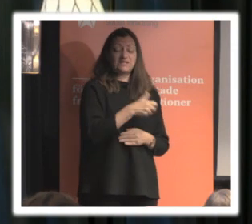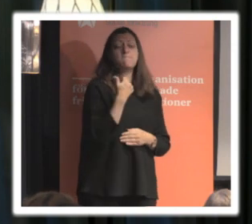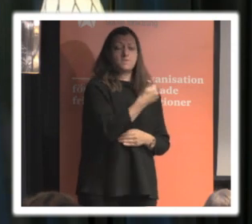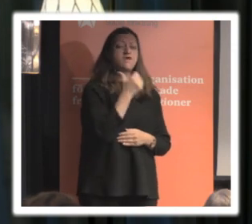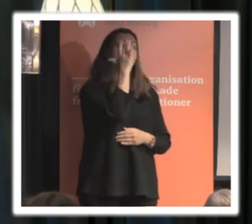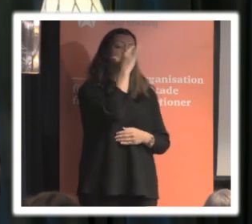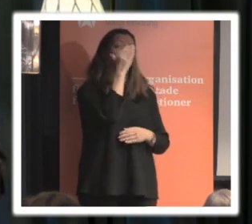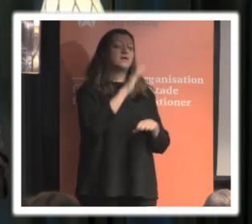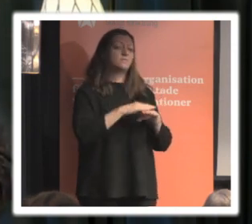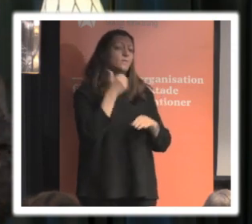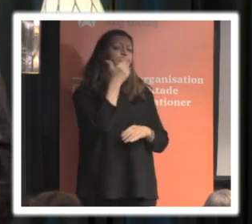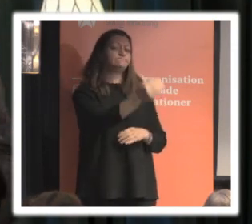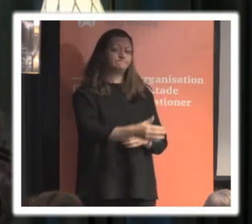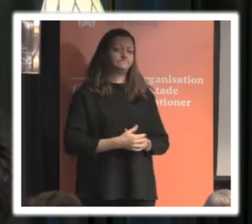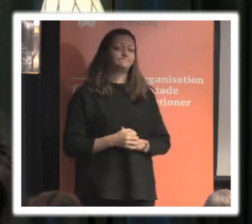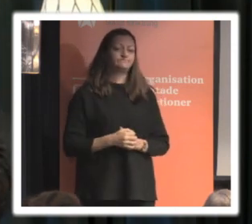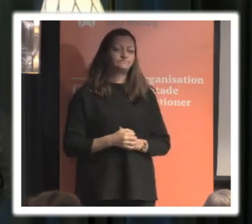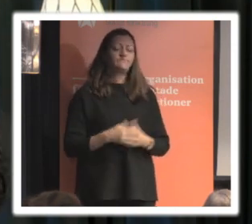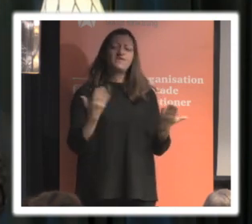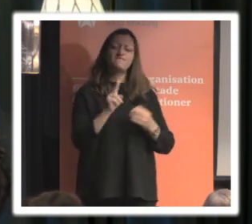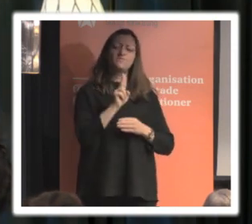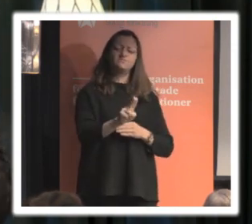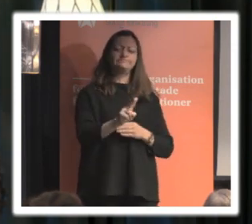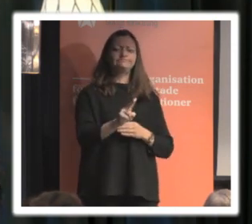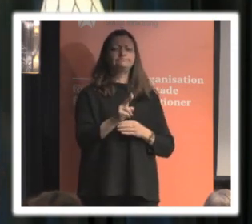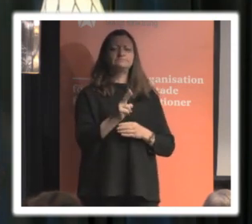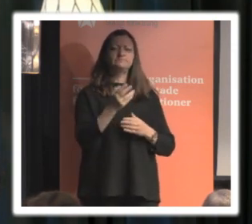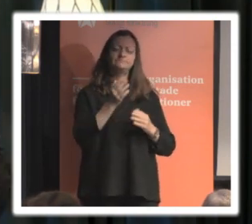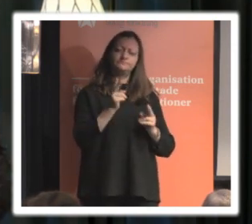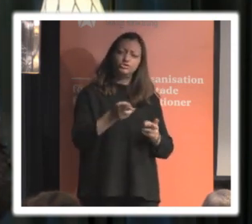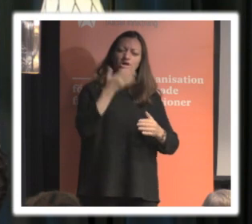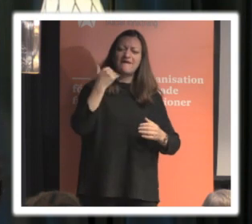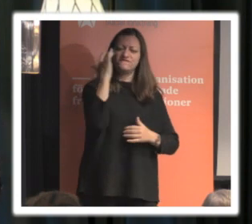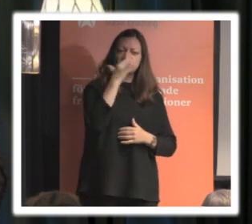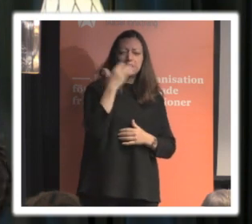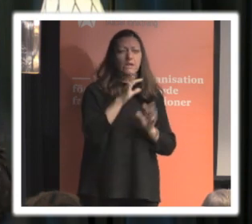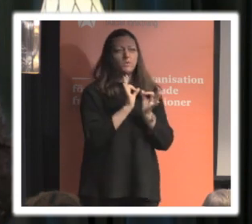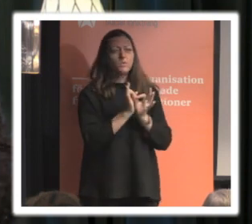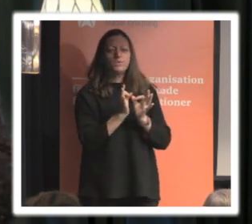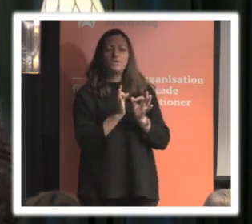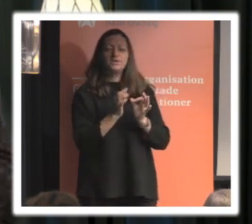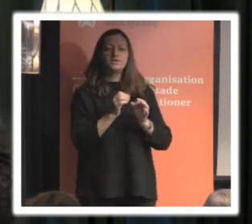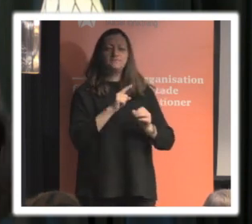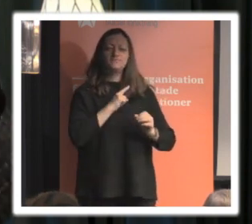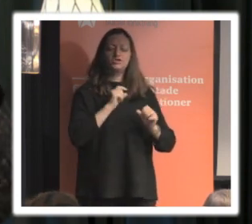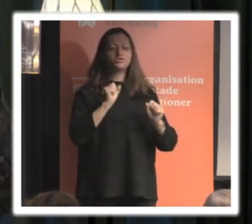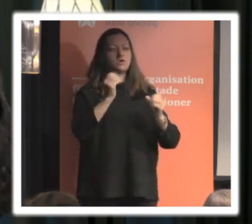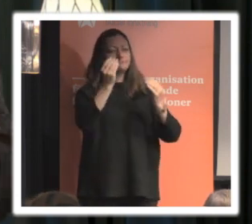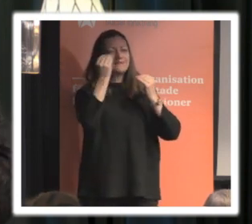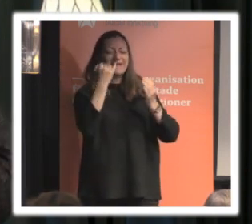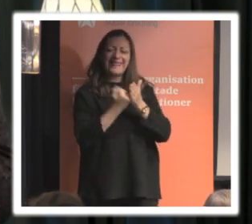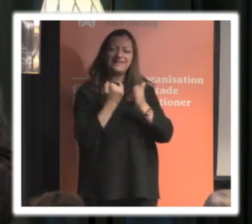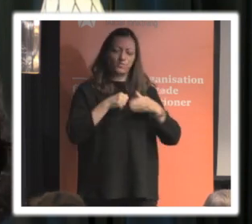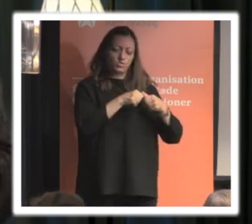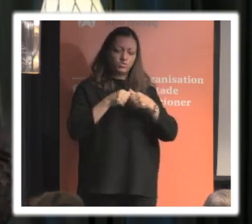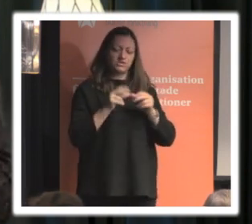på framöver vad man också kan fundera på är i vilken utsträckning man kanske bör lära sig i organisationen att som en del